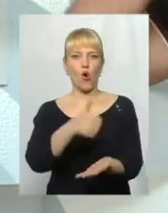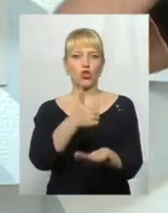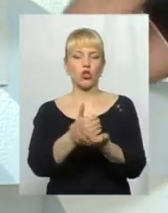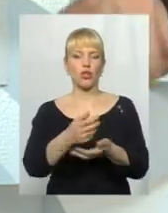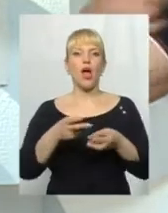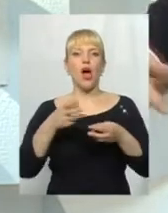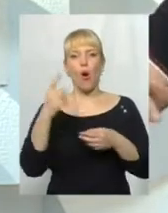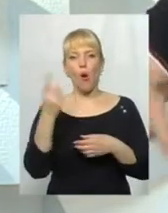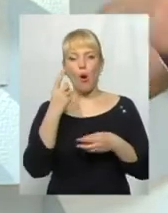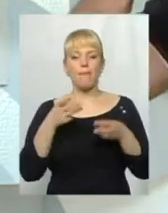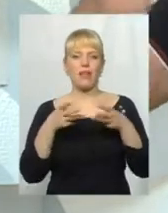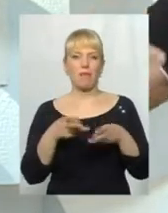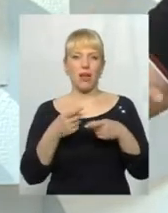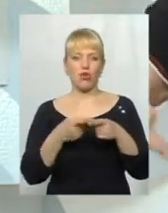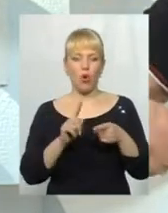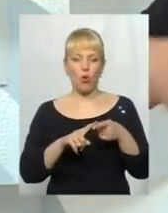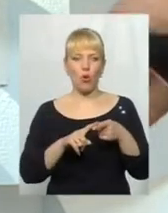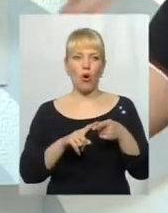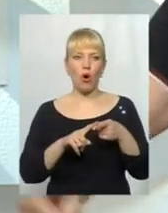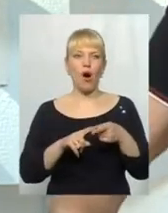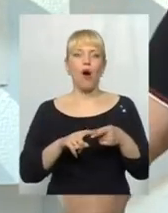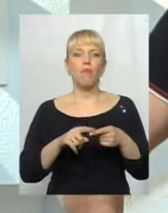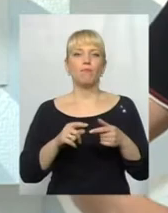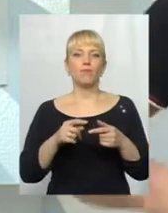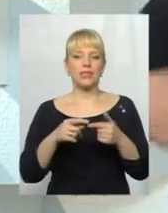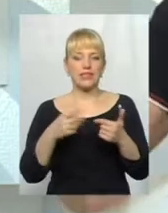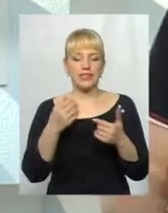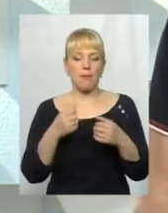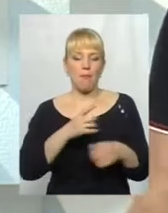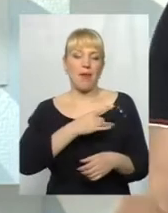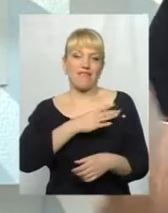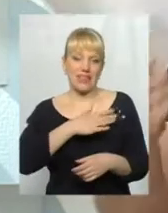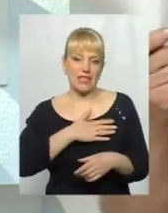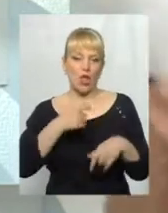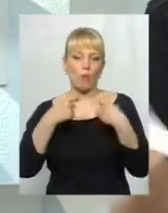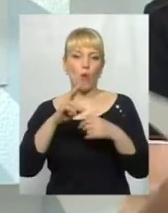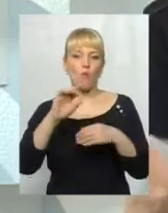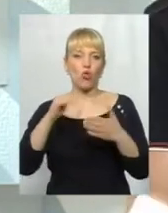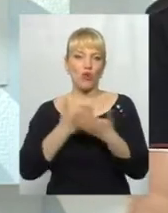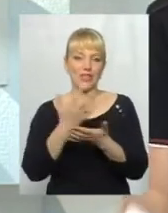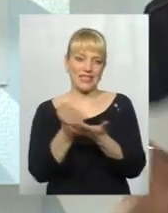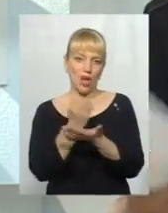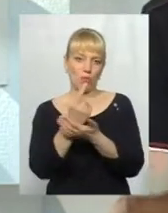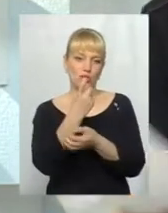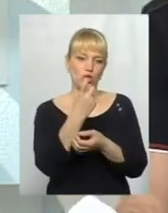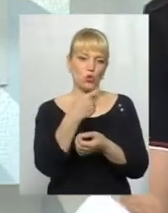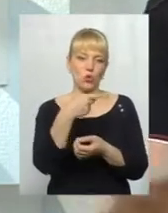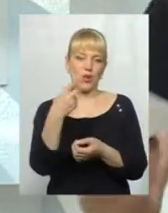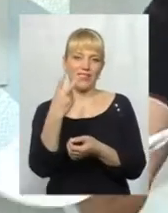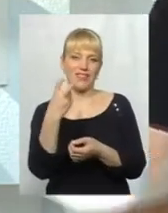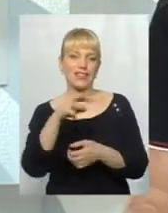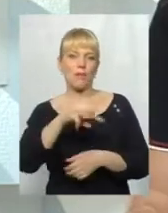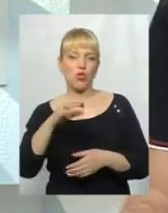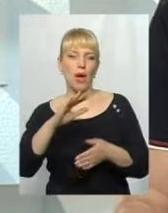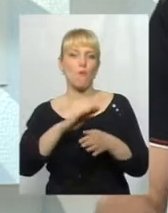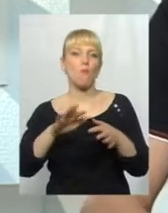пропустити через приватизацію і продати по-новому. І заробити 100-200 мільйонів на постому місці. І ми